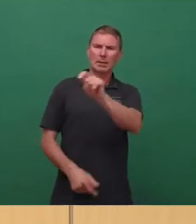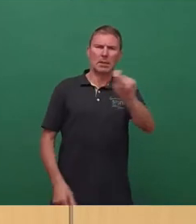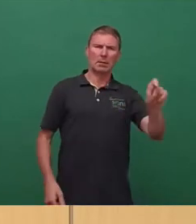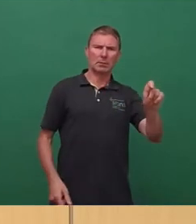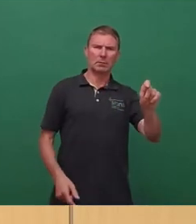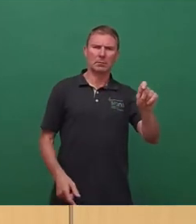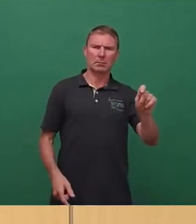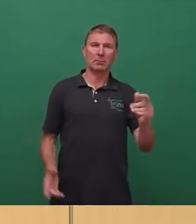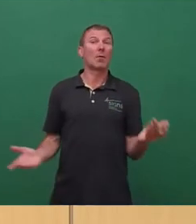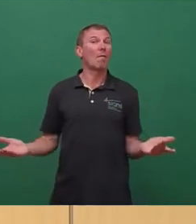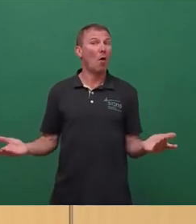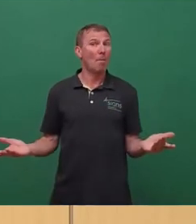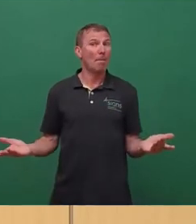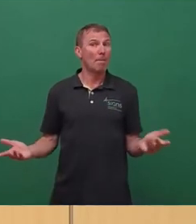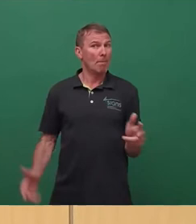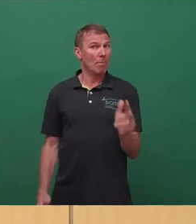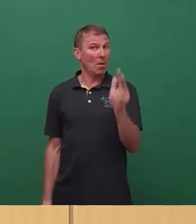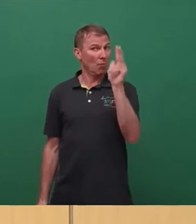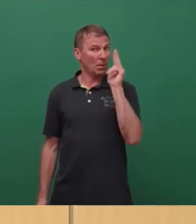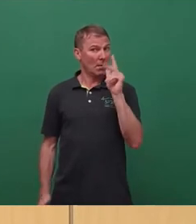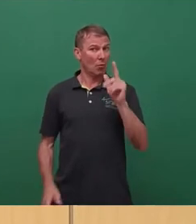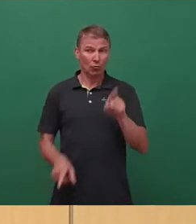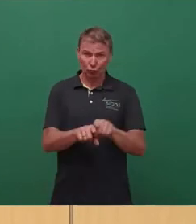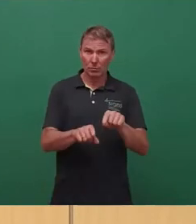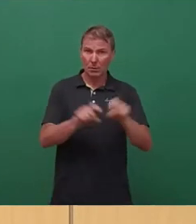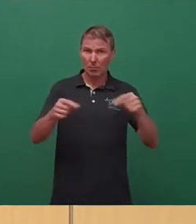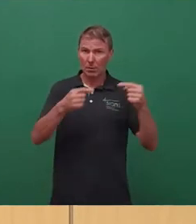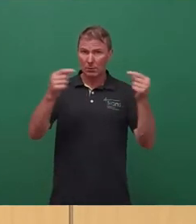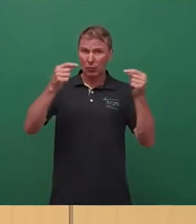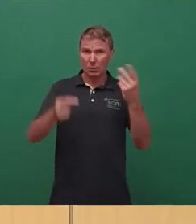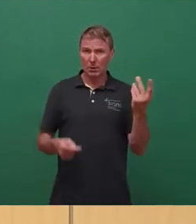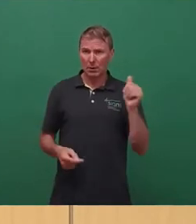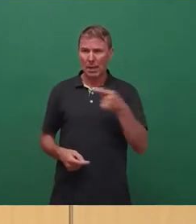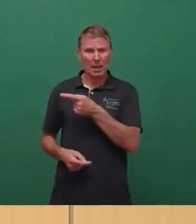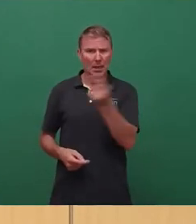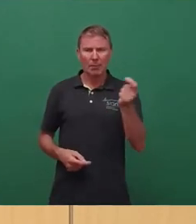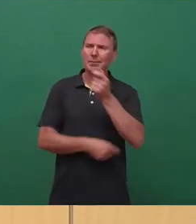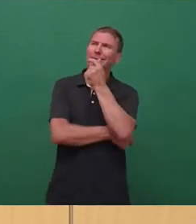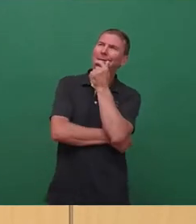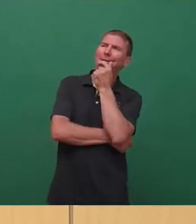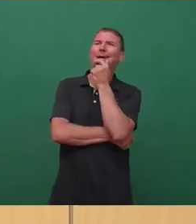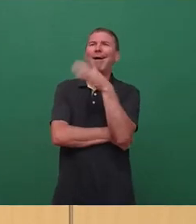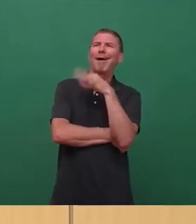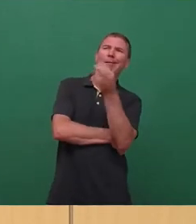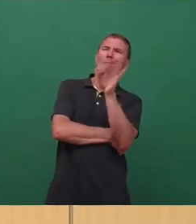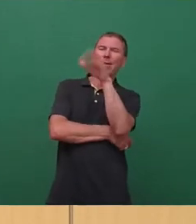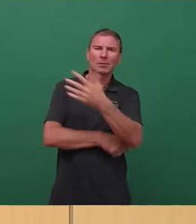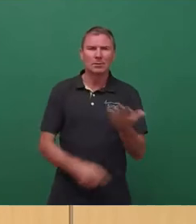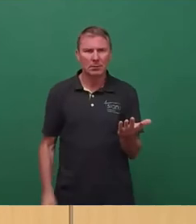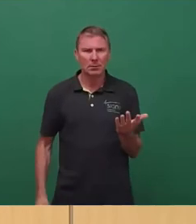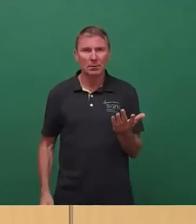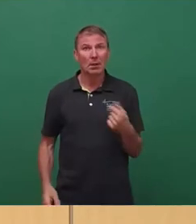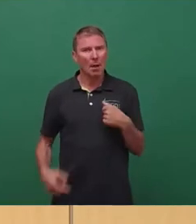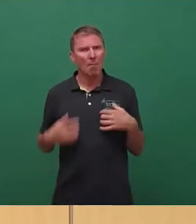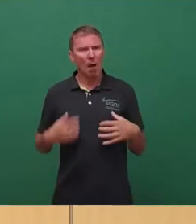vor drei Wochen haben wir ja schon mal darüber geredet, da haben die meisten von Ihnen ja so ein bisschen gelächelt, brauchen wir nicht. Man ist zwar froh, dass